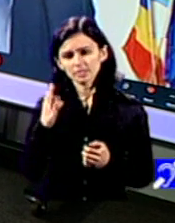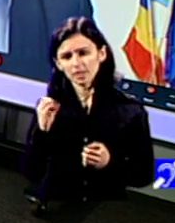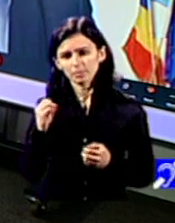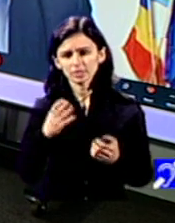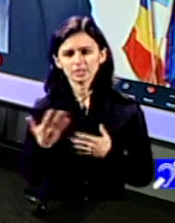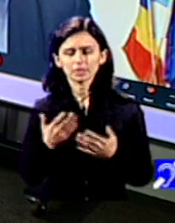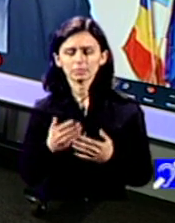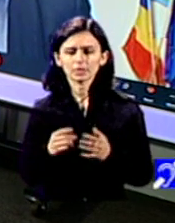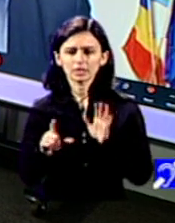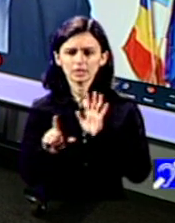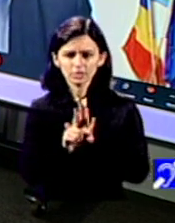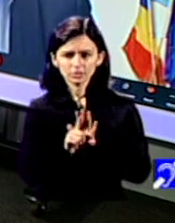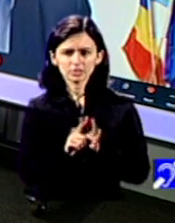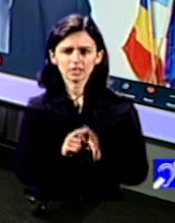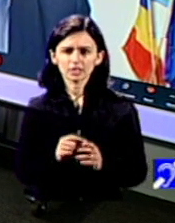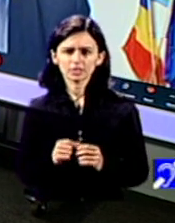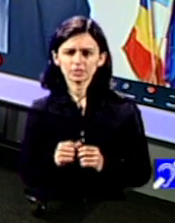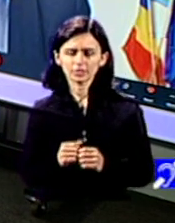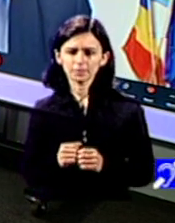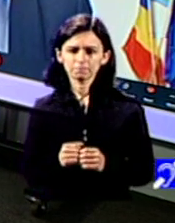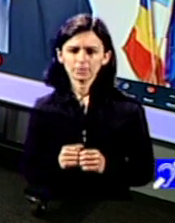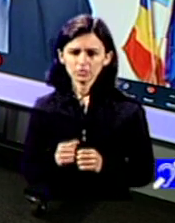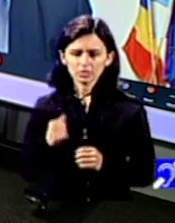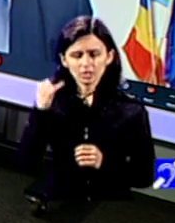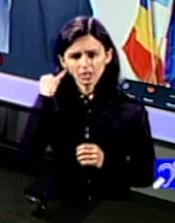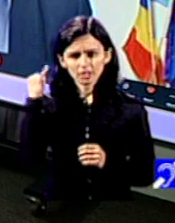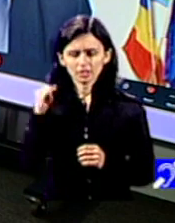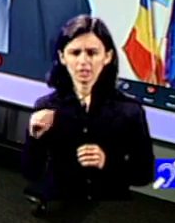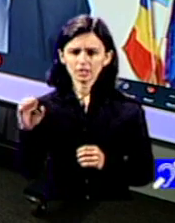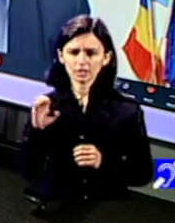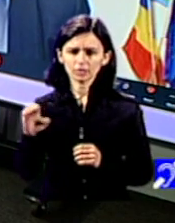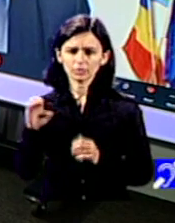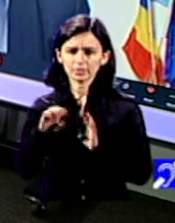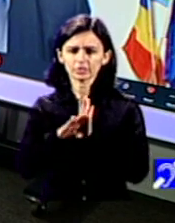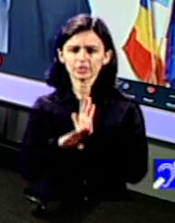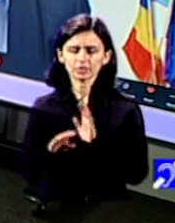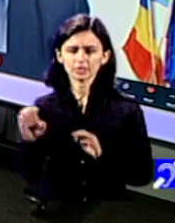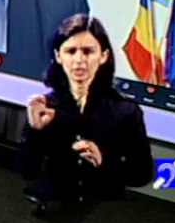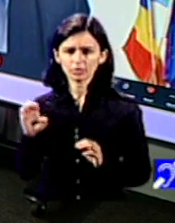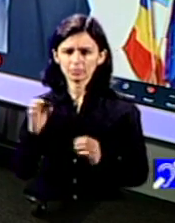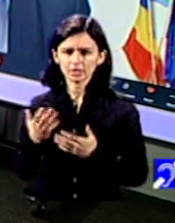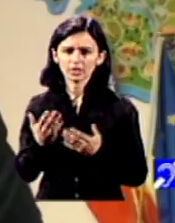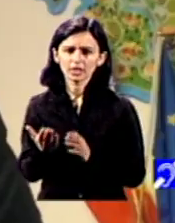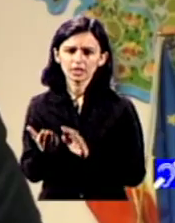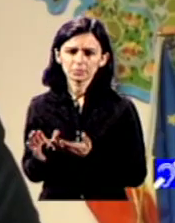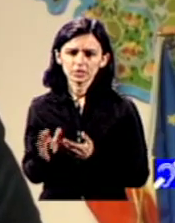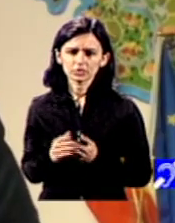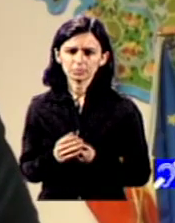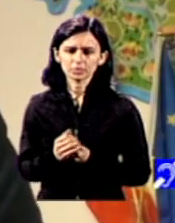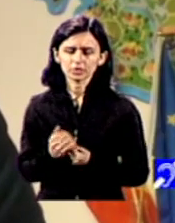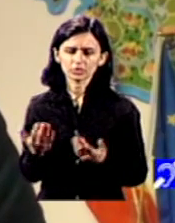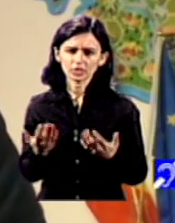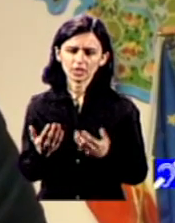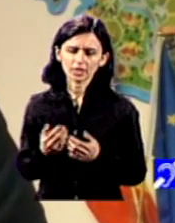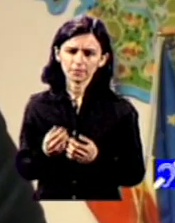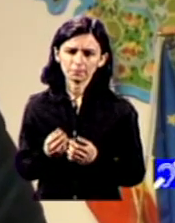avem inclusiv legislativă inclusiv derivând din principiile europene cu care am început strategii și legislație la nivel european pe care care